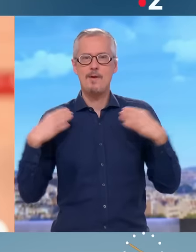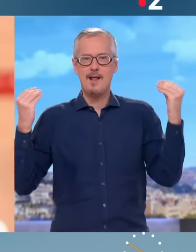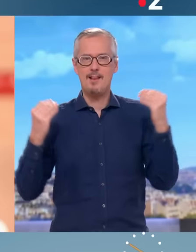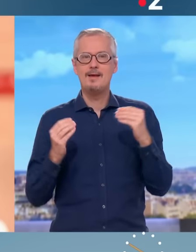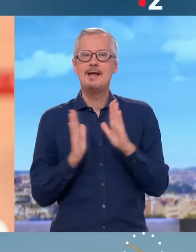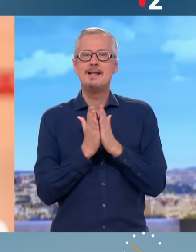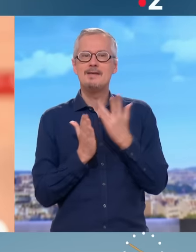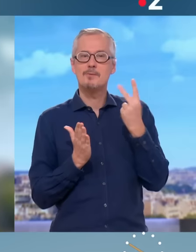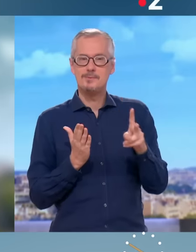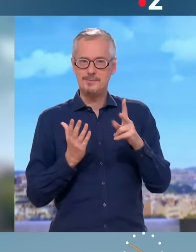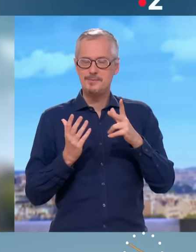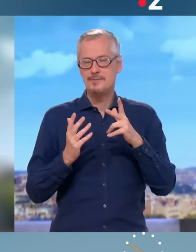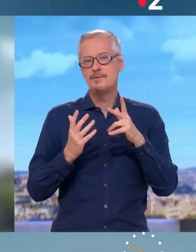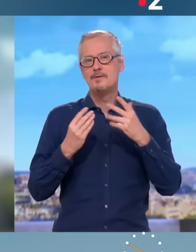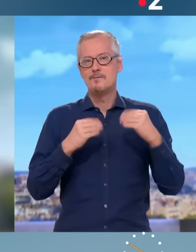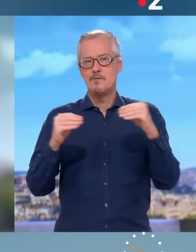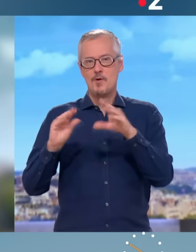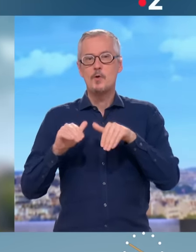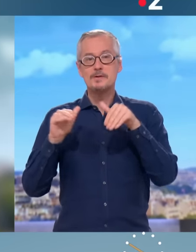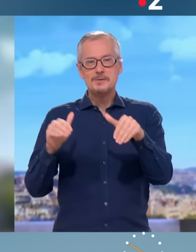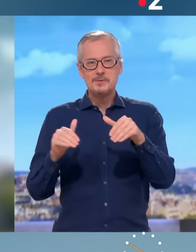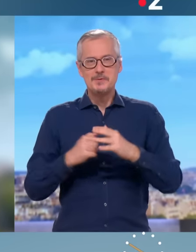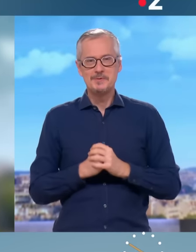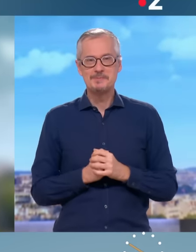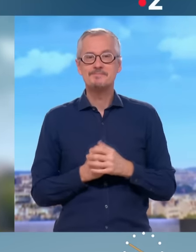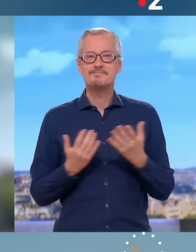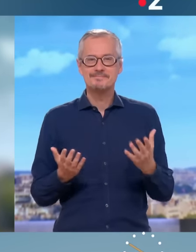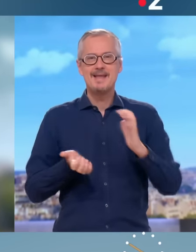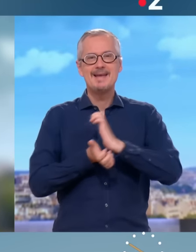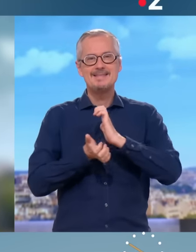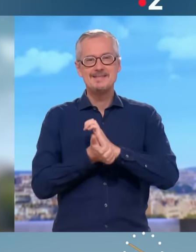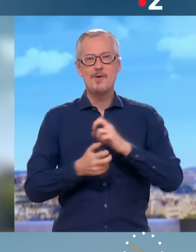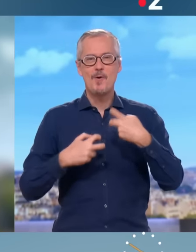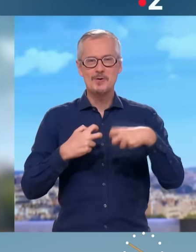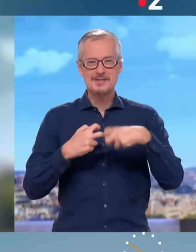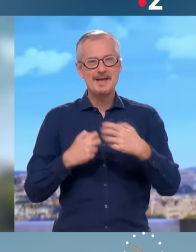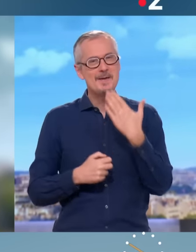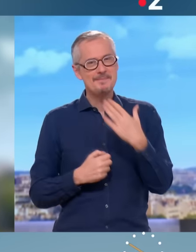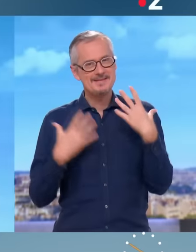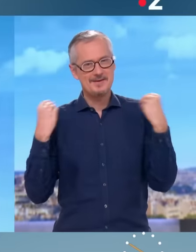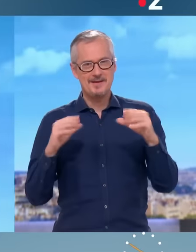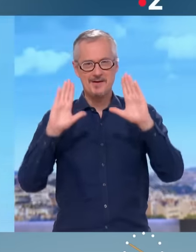'aimer est venu ». On a compris que vous n'aimez pas encore tout le monde, mais c'est aux éditions du Rocher. tout le monde va m'aimer. Merci et bonne journée à vous, Ségolène Royal.